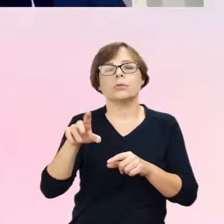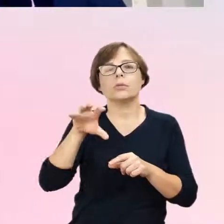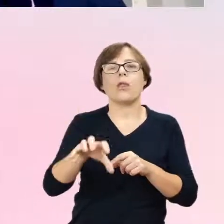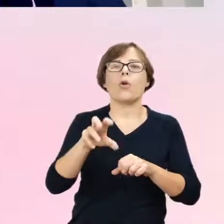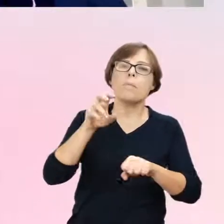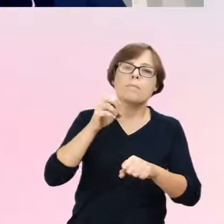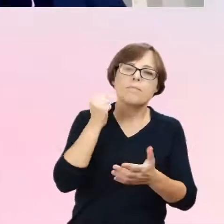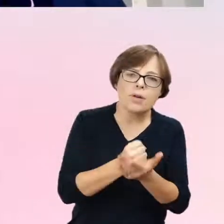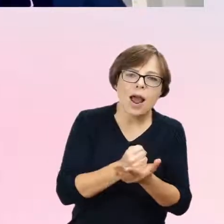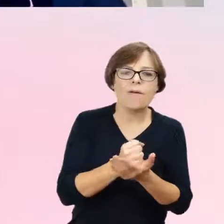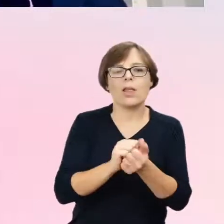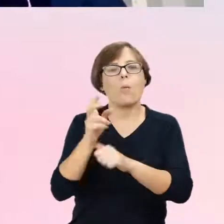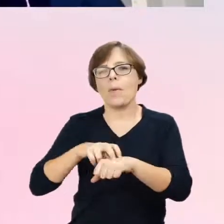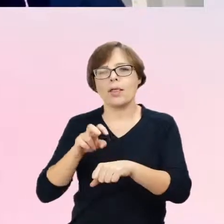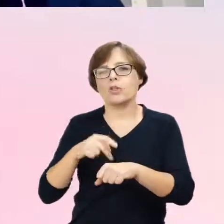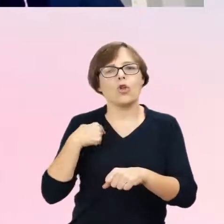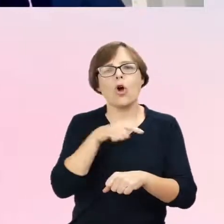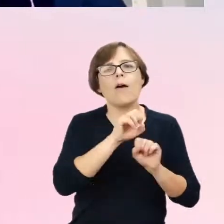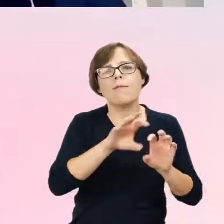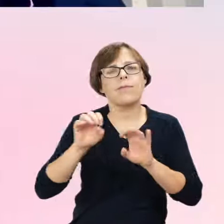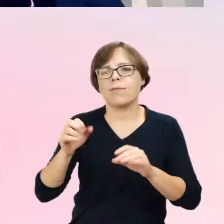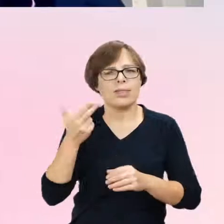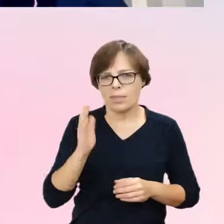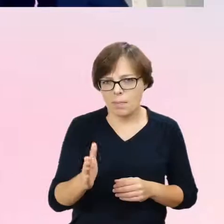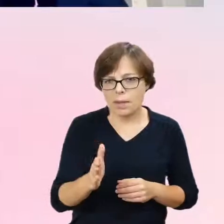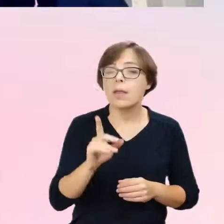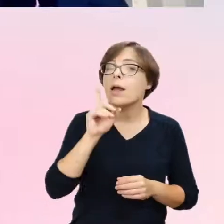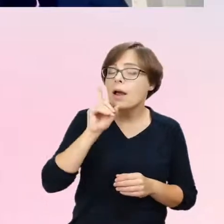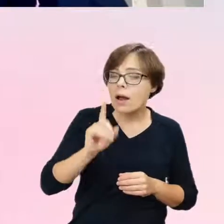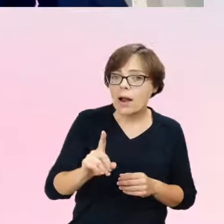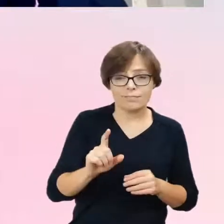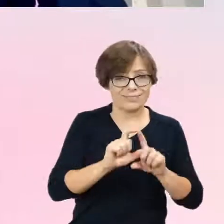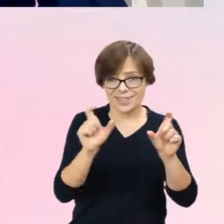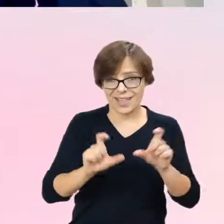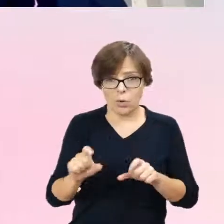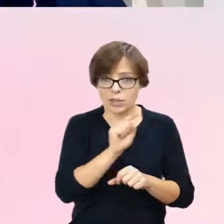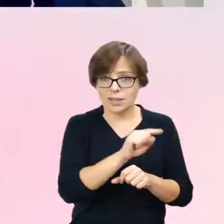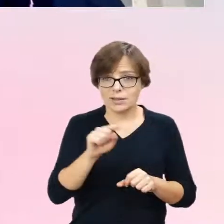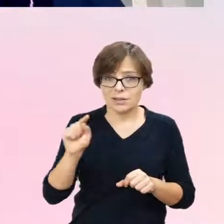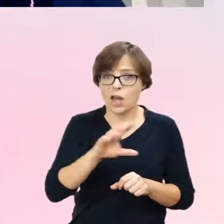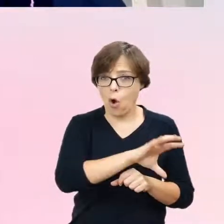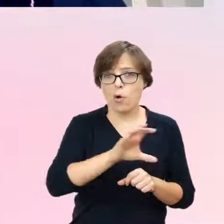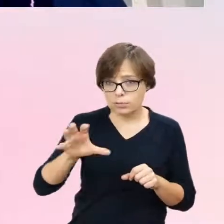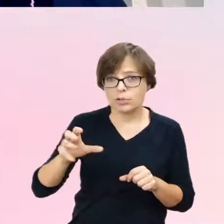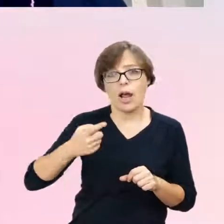jeszcze jakby cały czas w tych obszarach my się poruszamy.